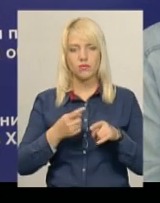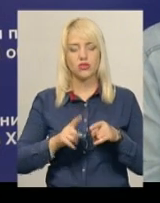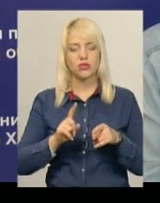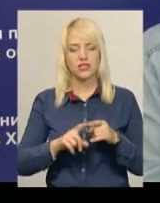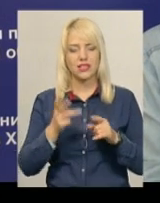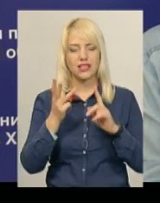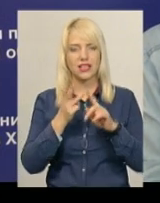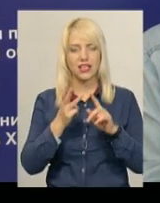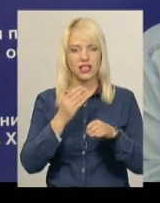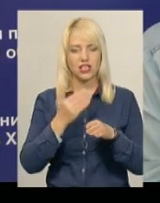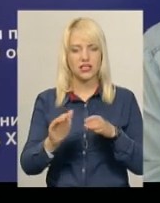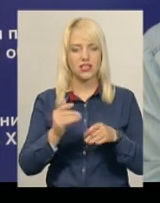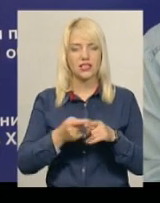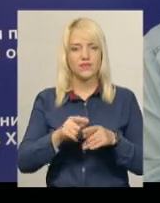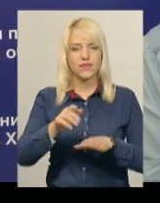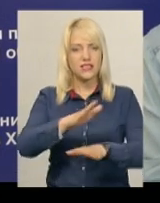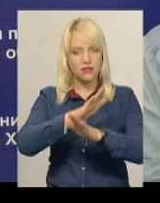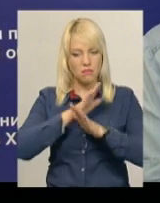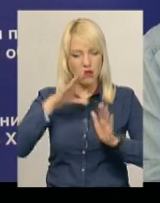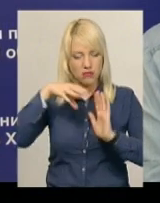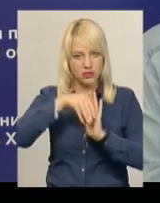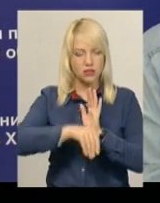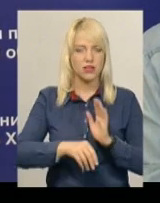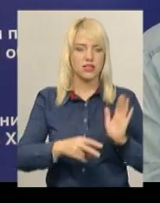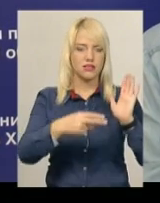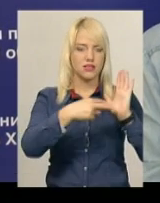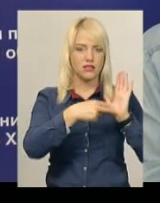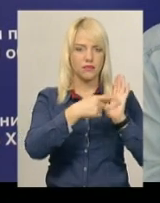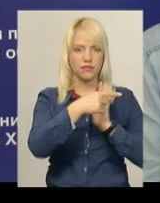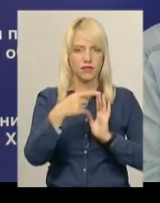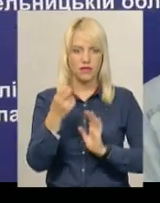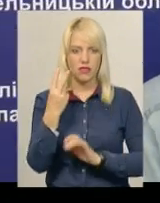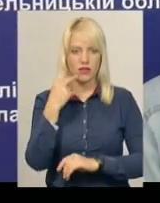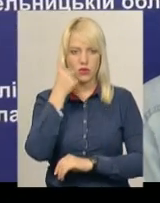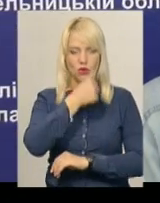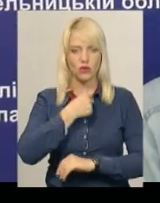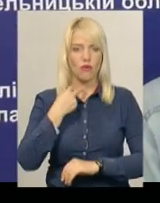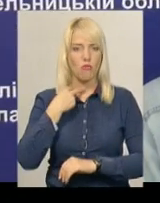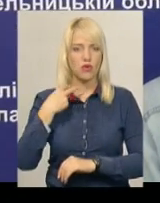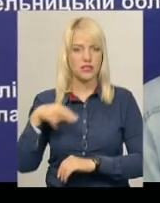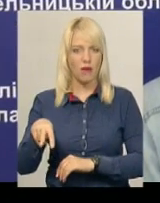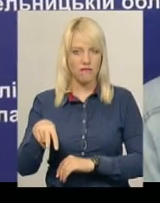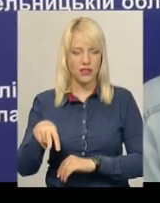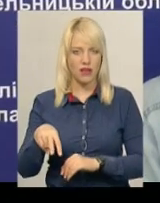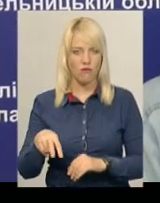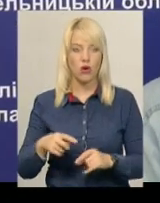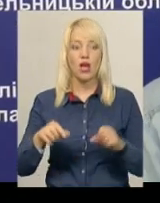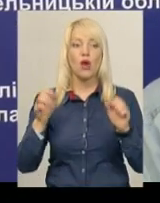смерть, від 7 до 12 років позбавлення волі. Будуть встановлені всі